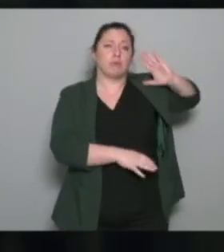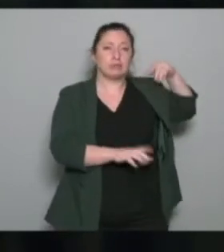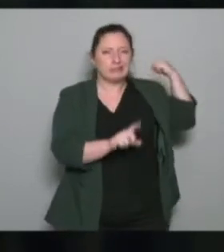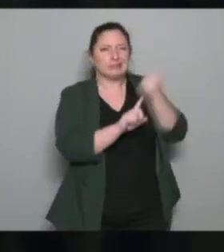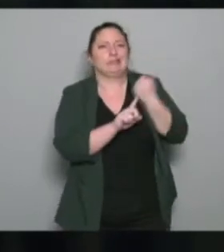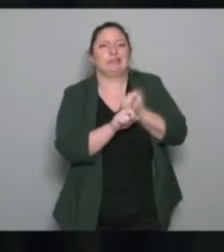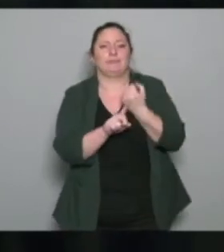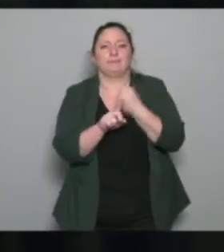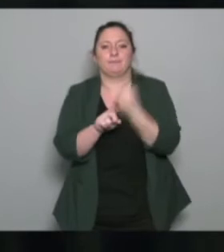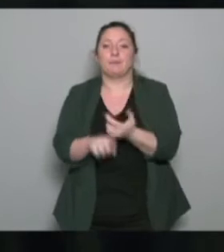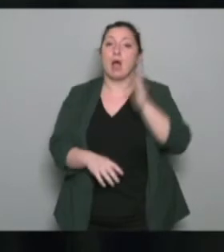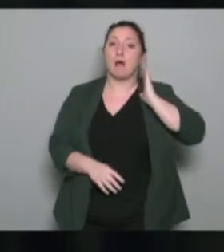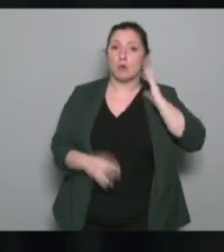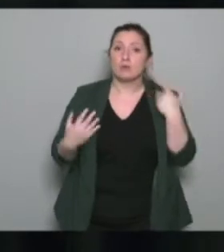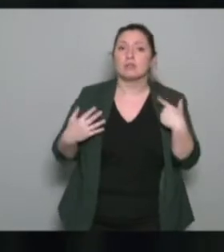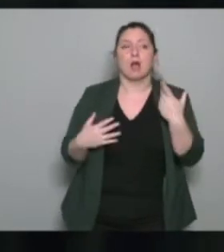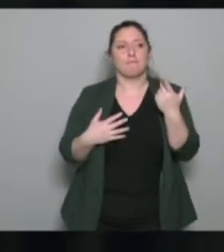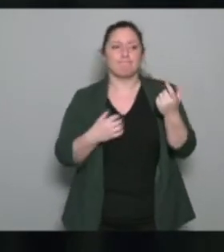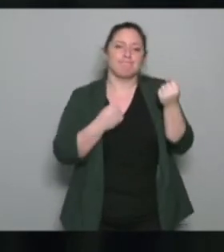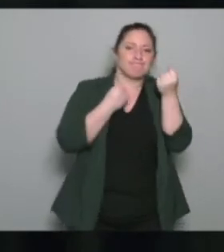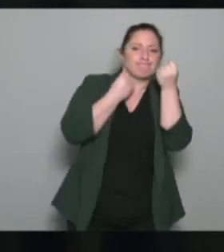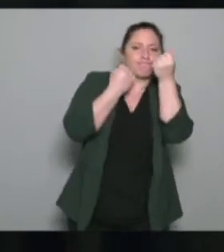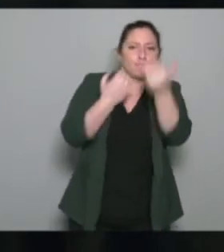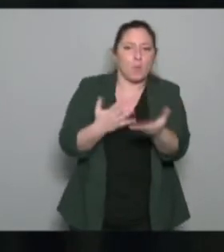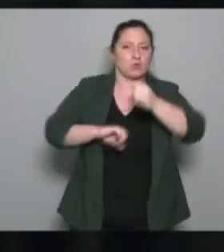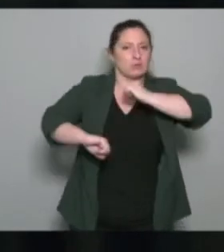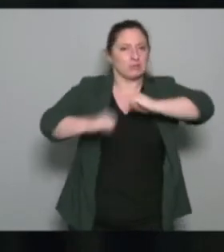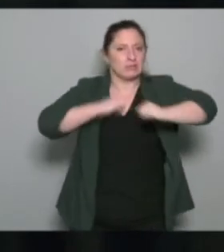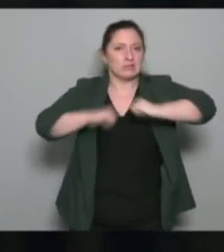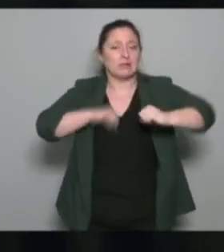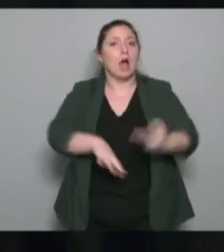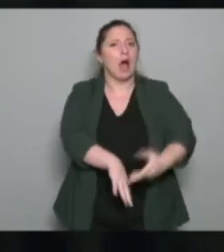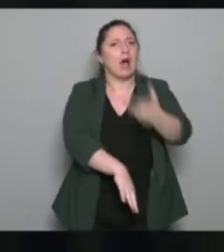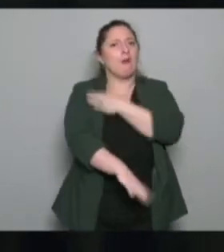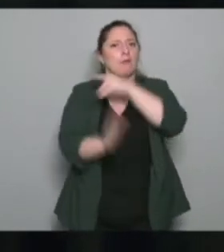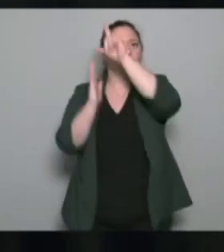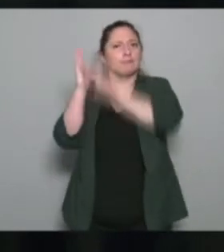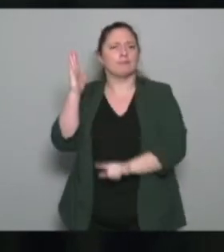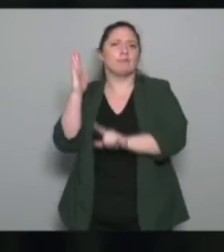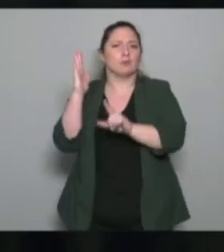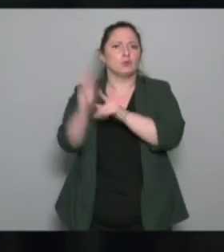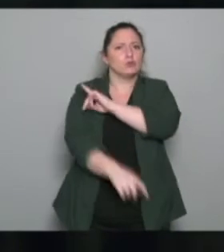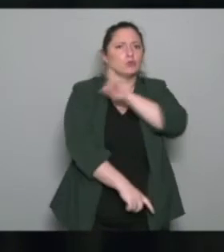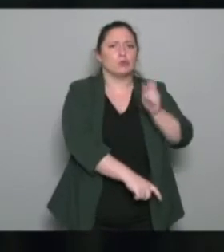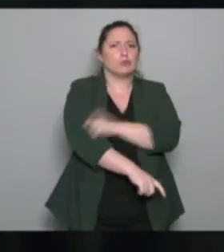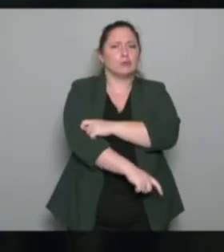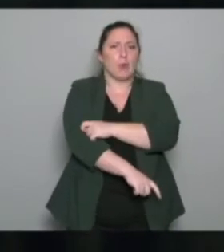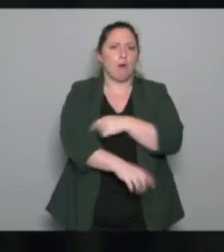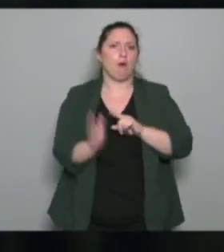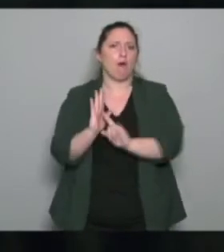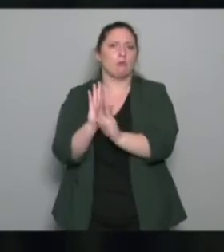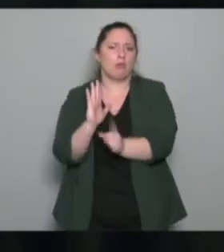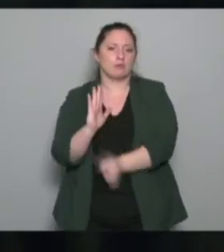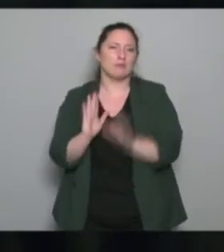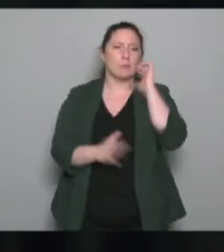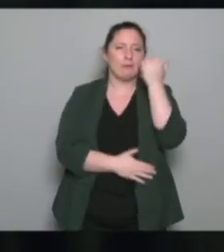on avait déjà mis en place différentes actions en matière de sport santé, bien avant la mise en place du sport sur ordonnance. Et c'est intéressant de faire